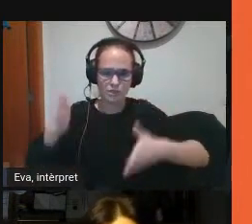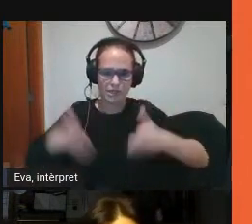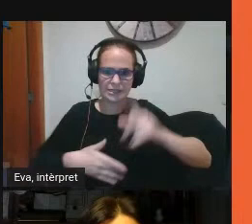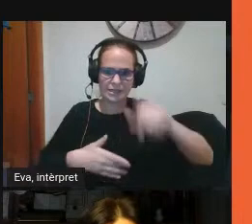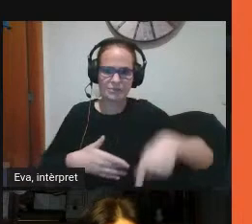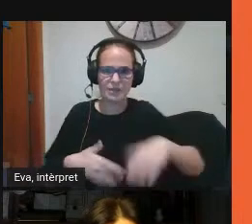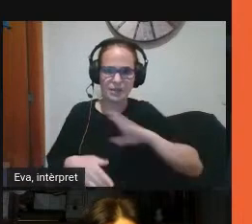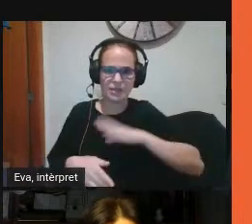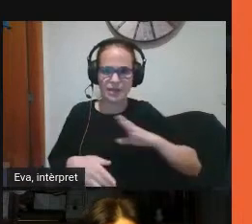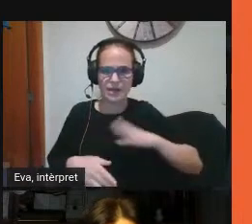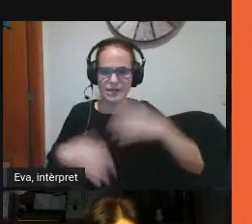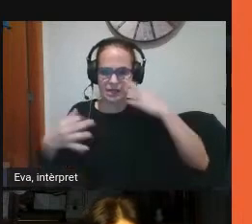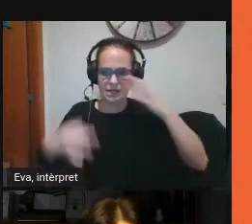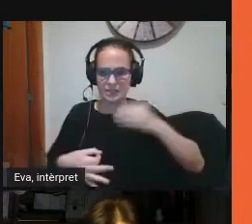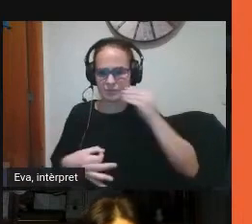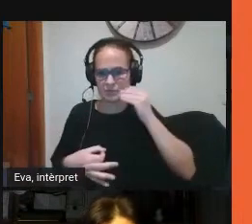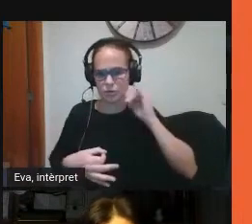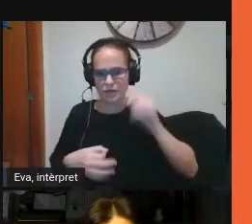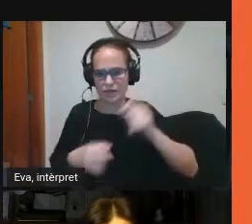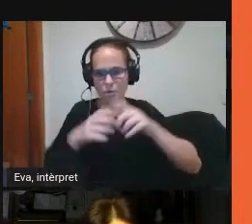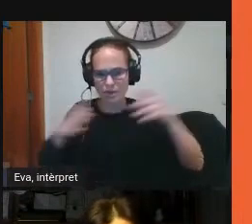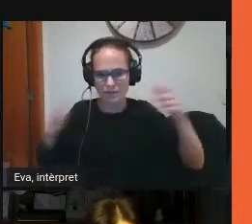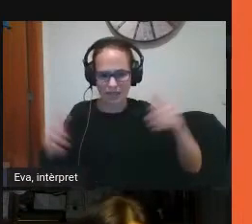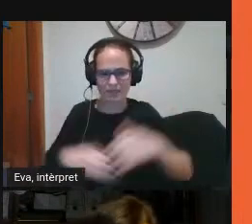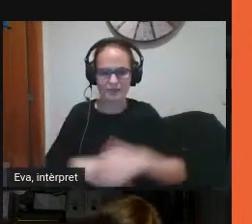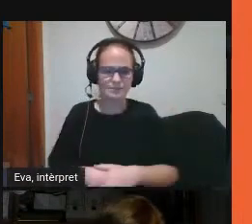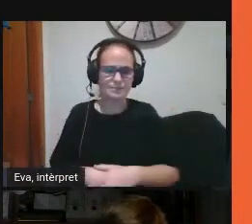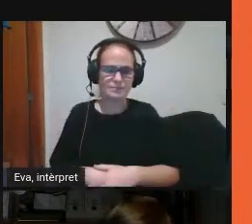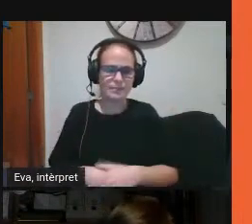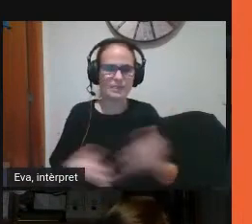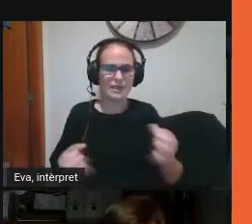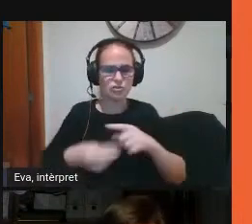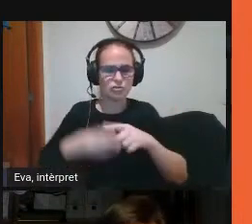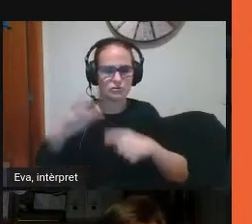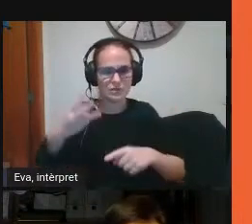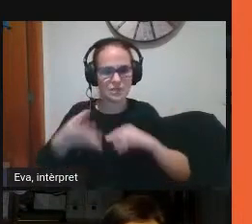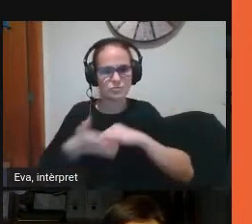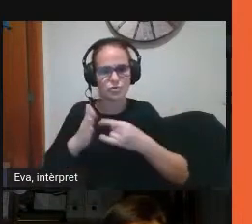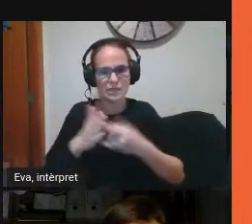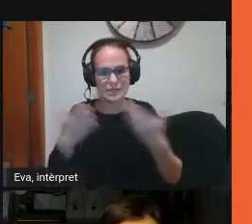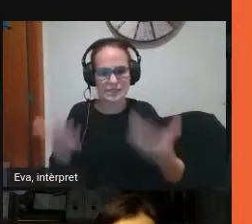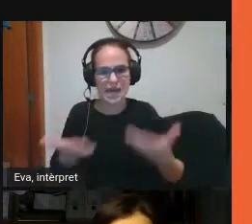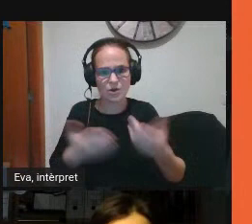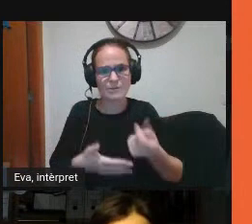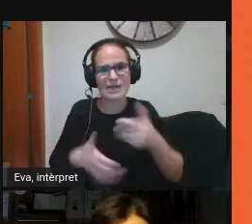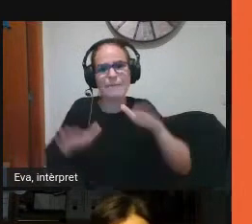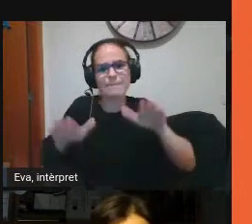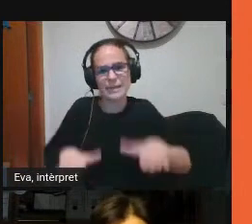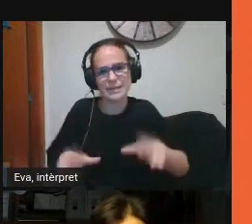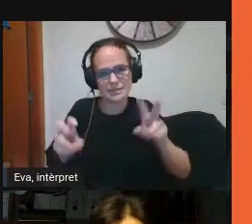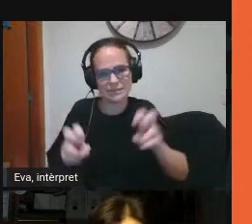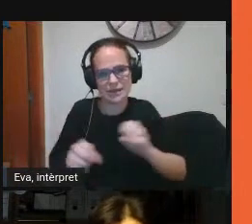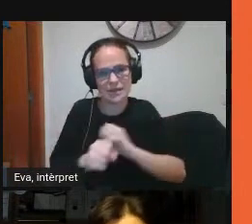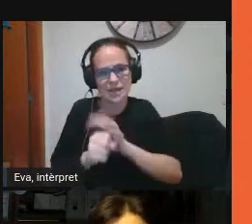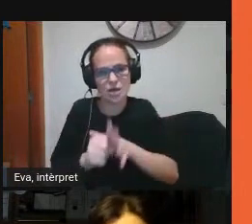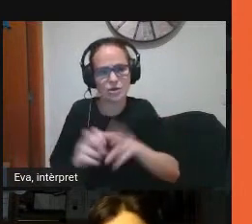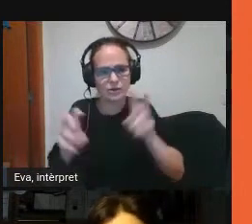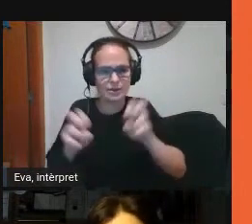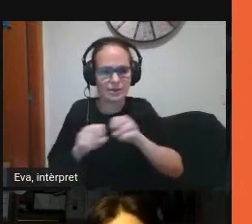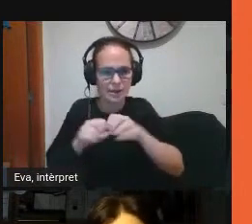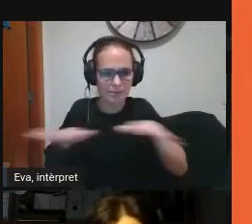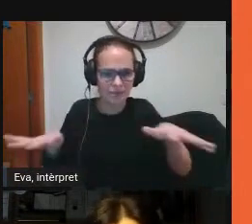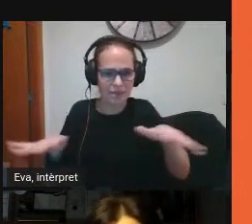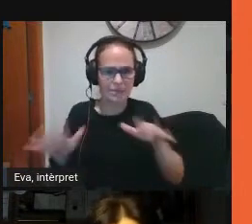realitat virtual i augmentada són projectes que ara mateix estan una mica aturats amb el tema de la pandèmia